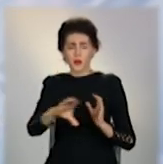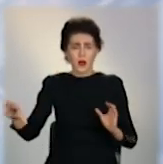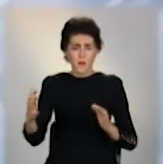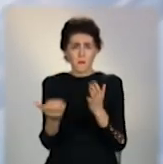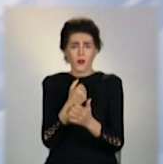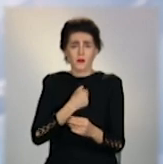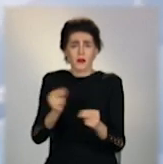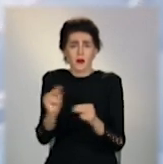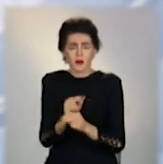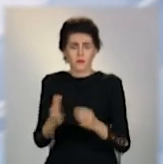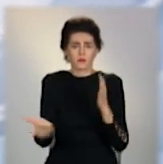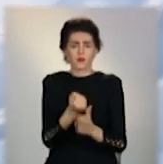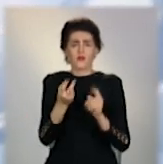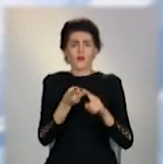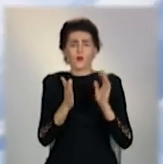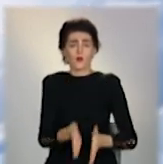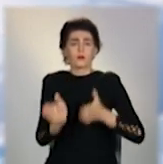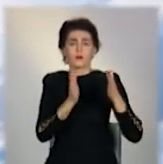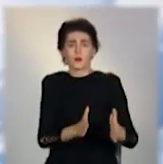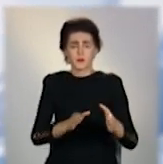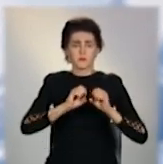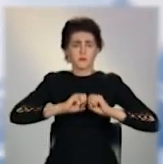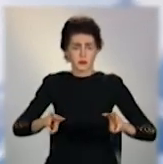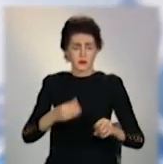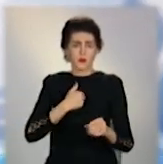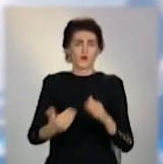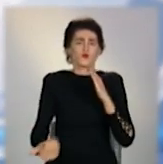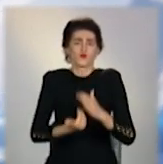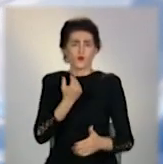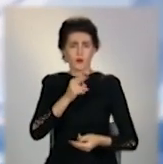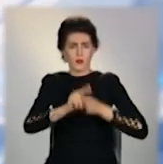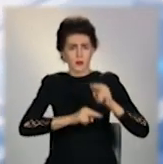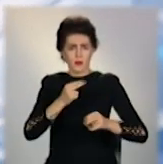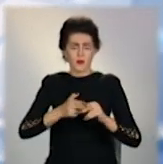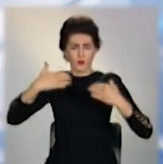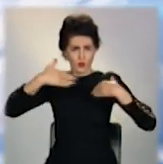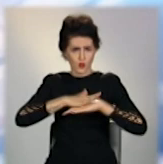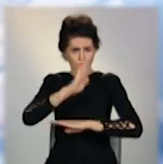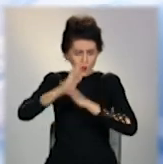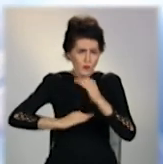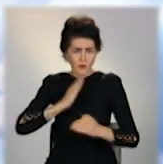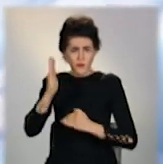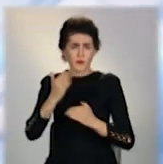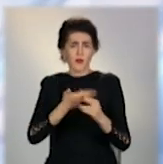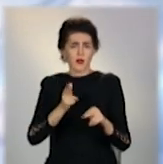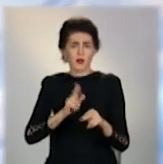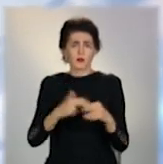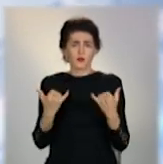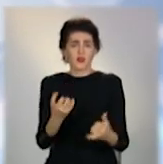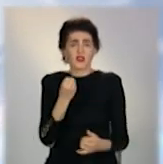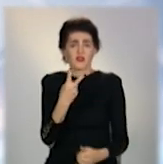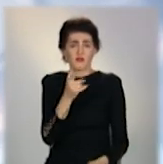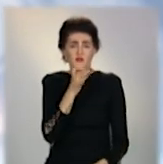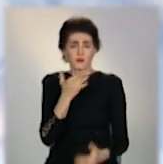набрати ще один порив, який прийшло среклідувати цілу ночь. І тільки 12 часів дня